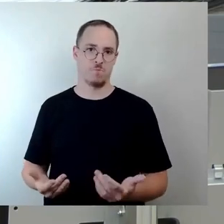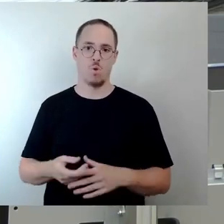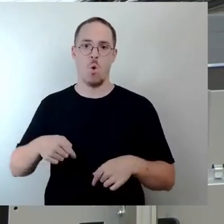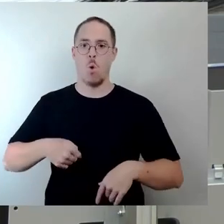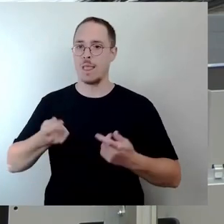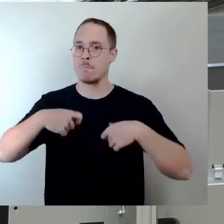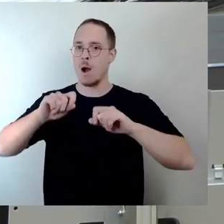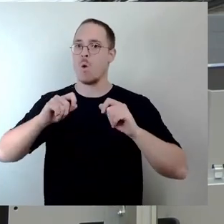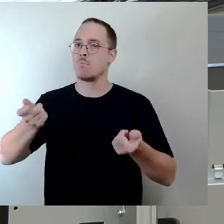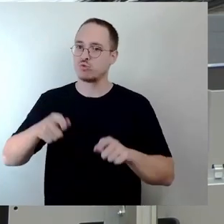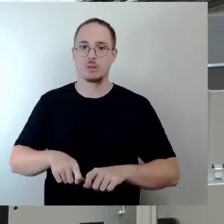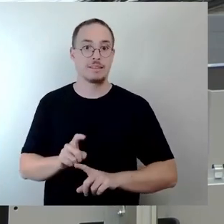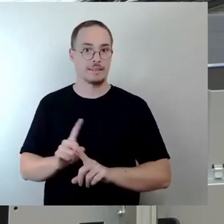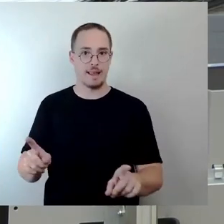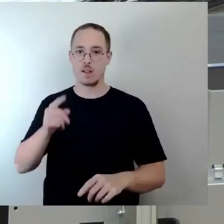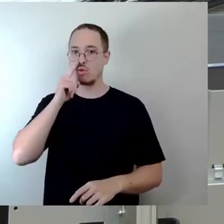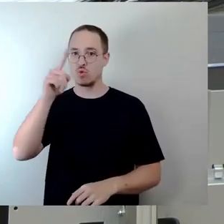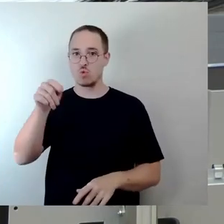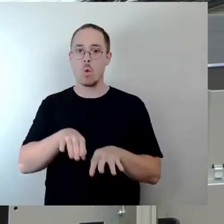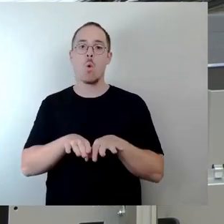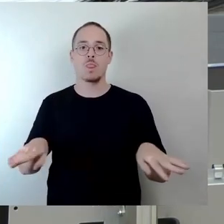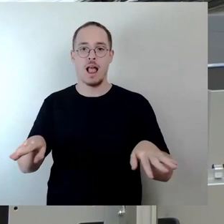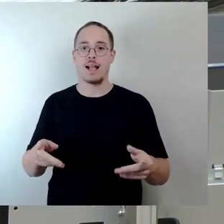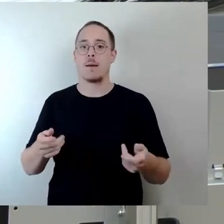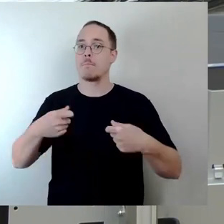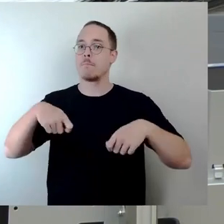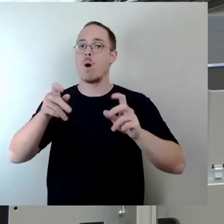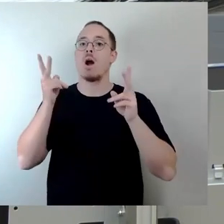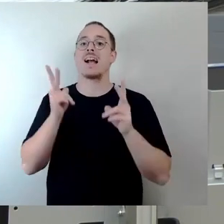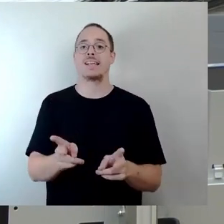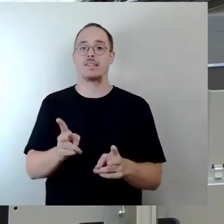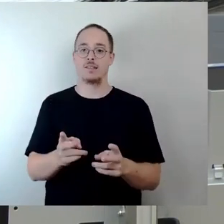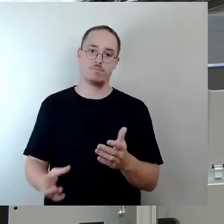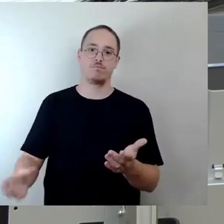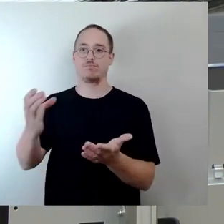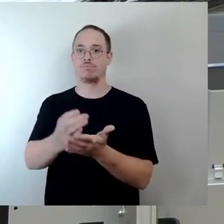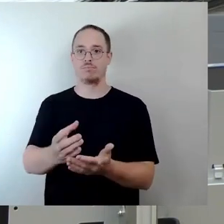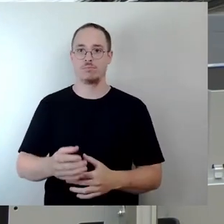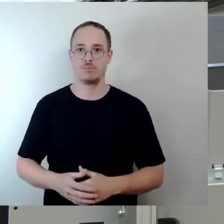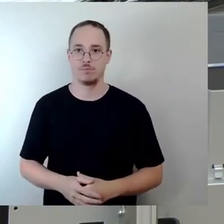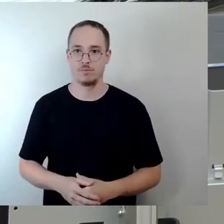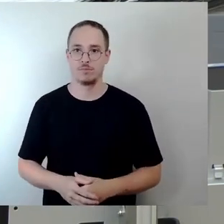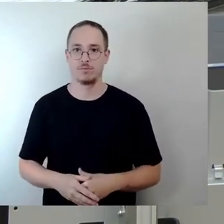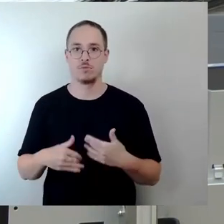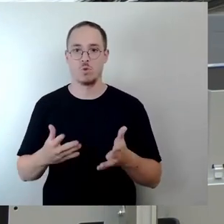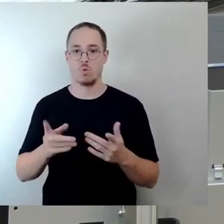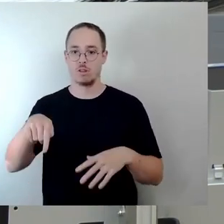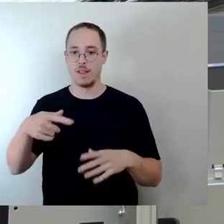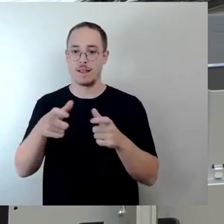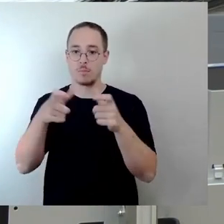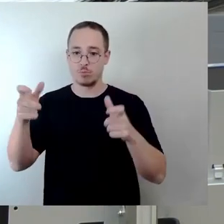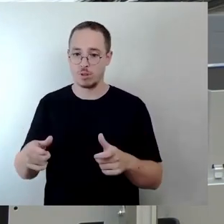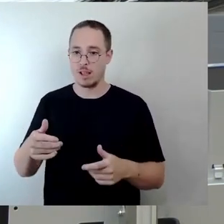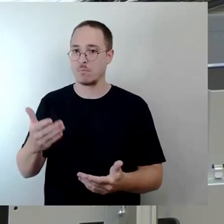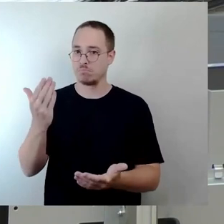schaffen heute einfach nur Baurecht an dieser Stelle. Und wie das Gebäude am Ende aussehen wird, das wird im Rahmen eines Wettbewerbs entschieden. Das ist